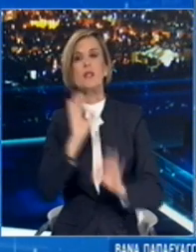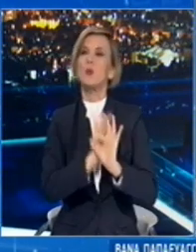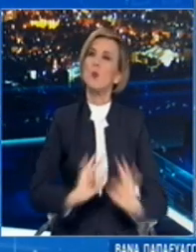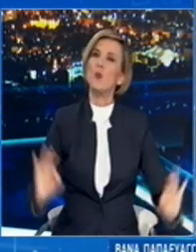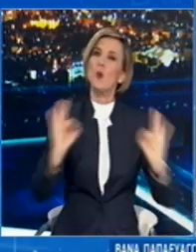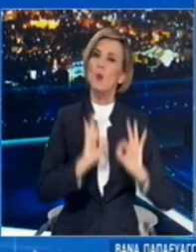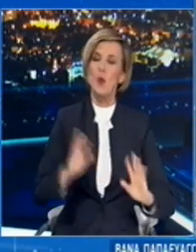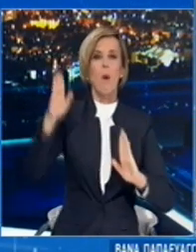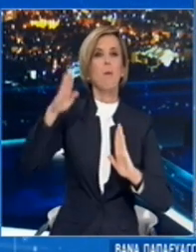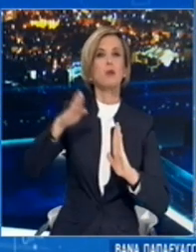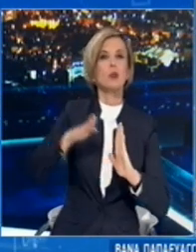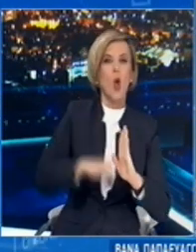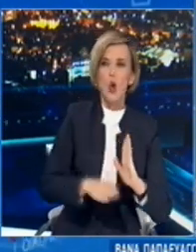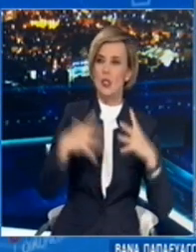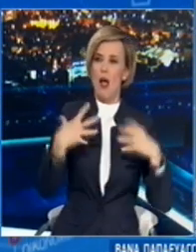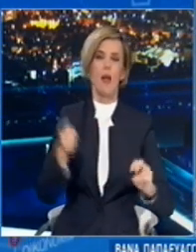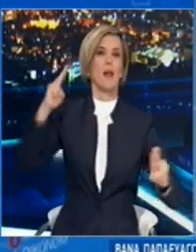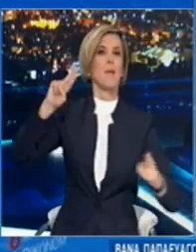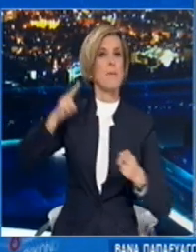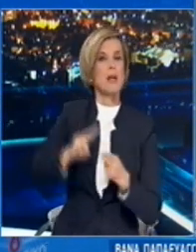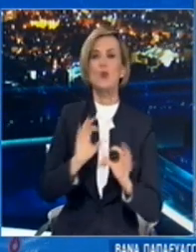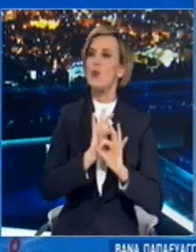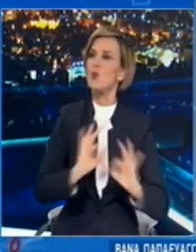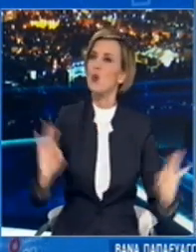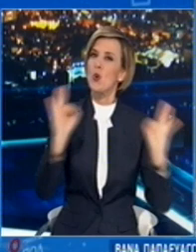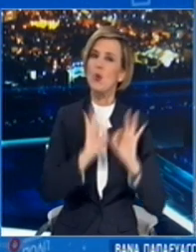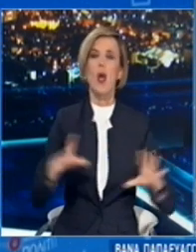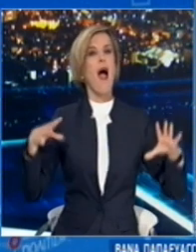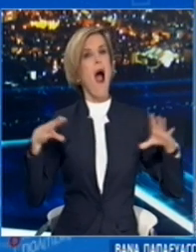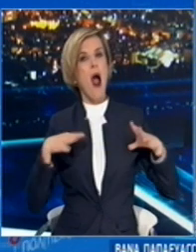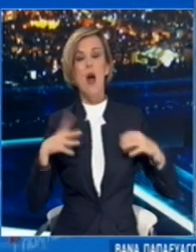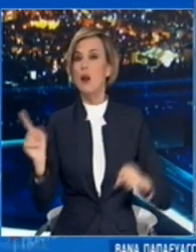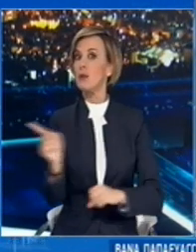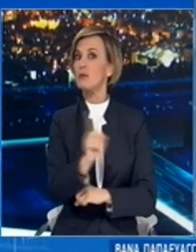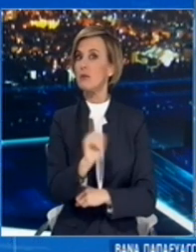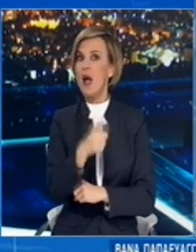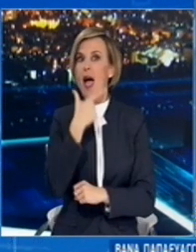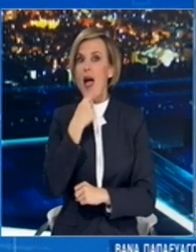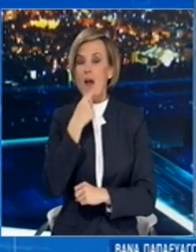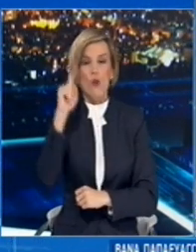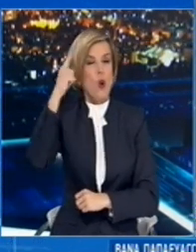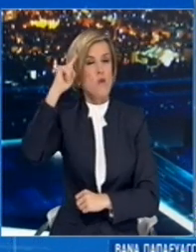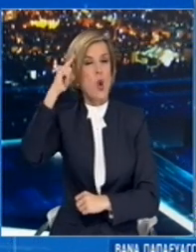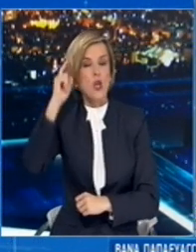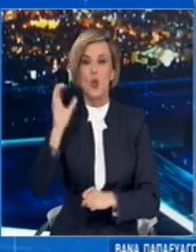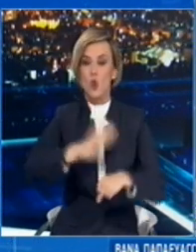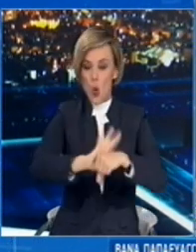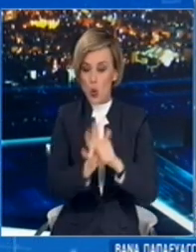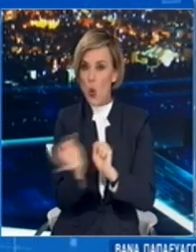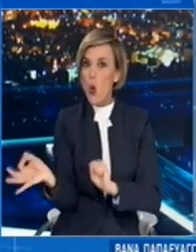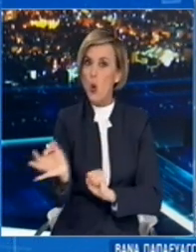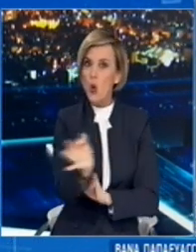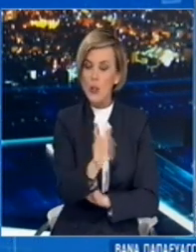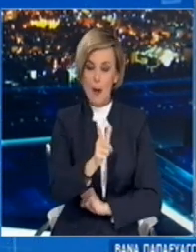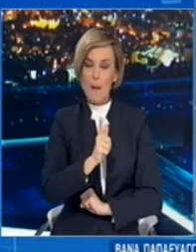σε σχέση με το καλοκαίρι. Τότε είχαμε λίγα νερά κρούσματα και συνεπώς μικρή πιθανότητα και λόγω των διαφορετικών καιρικών συνθήκων να